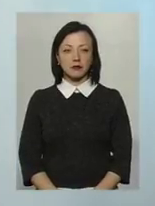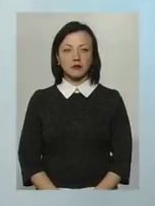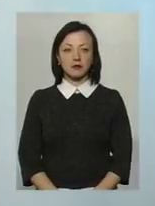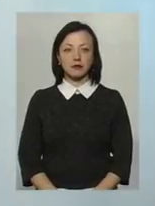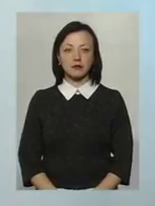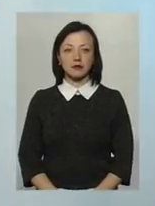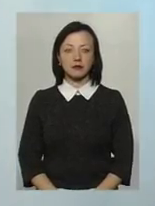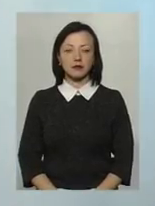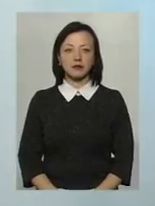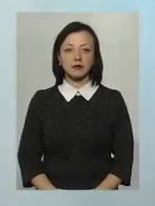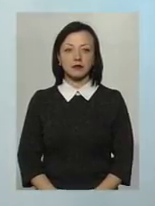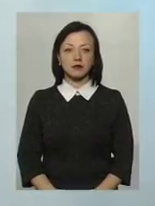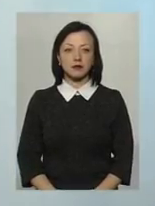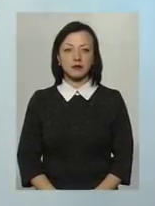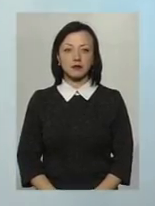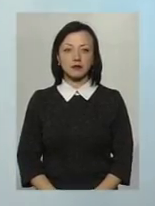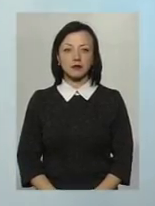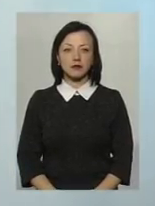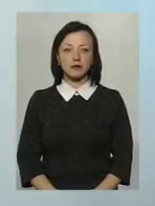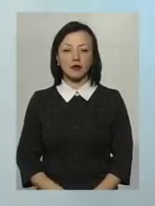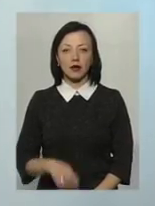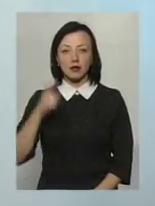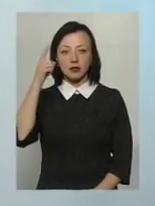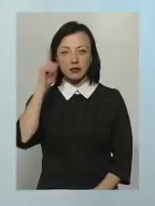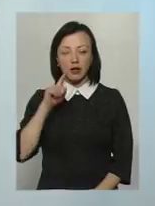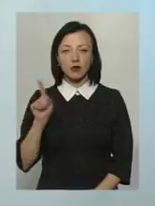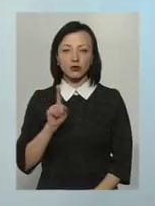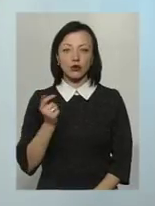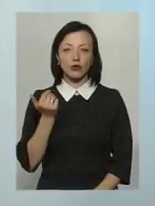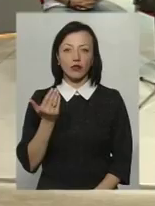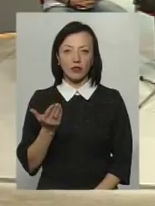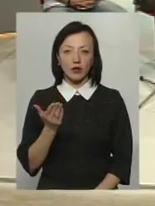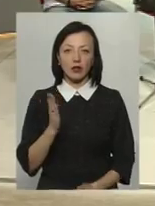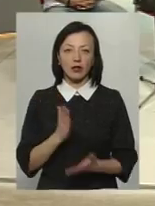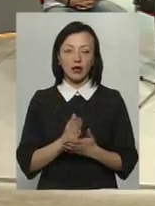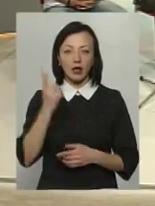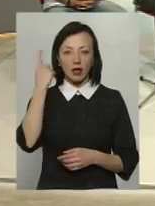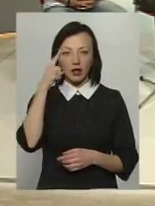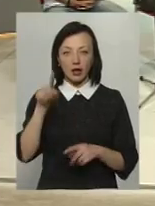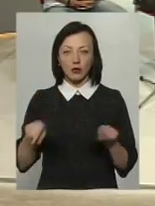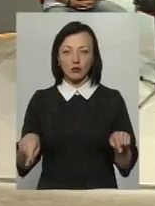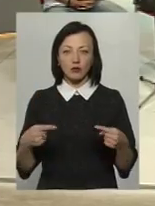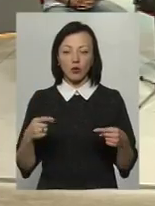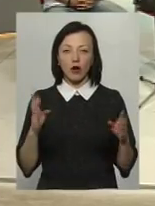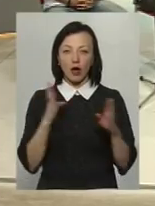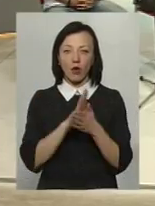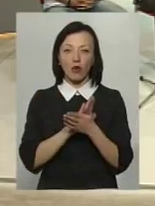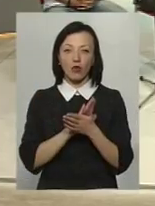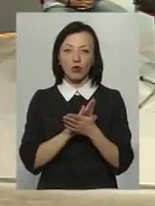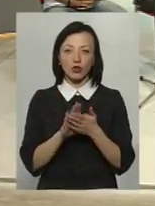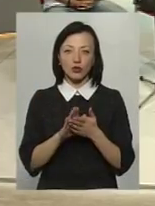Власне, пане Валеже, знаю, що ви є ідейником створення екологічного